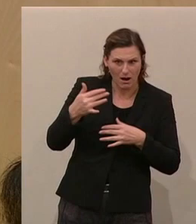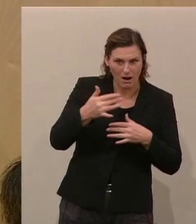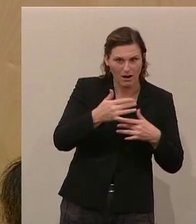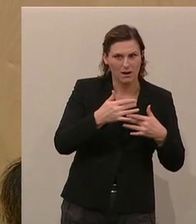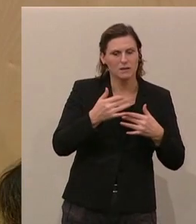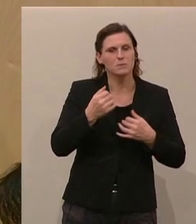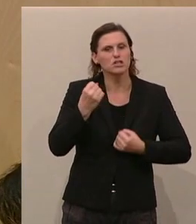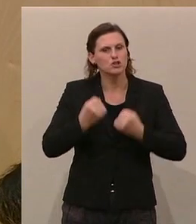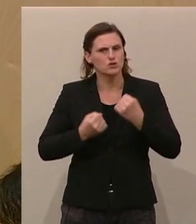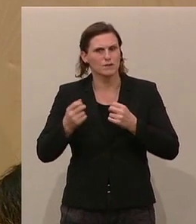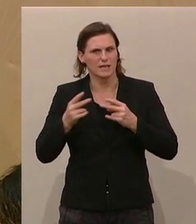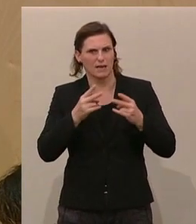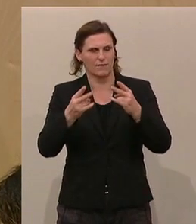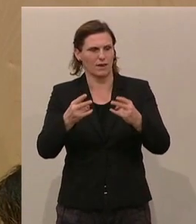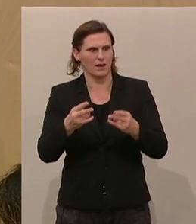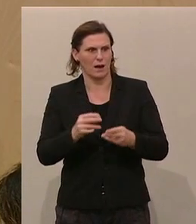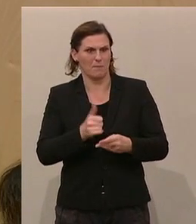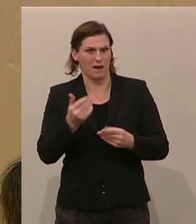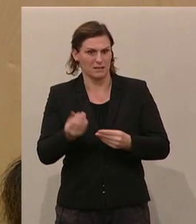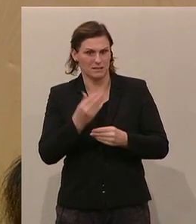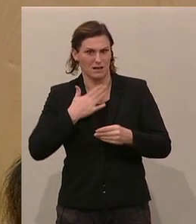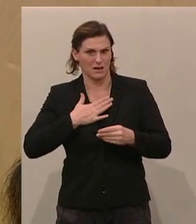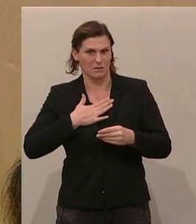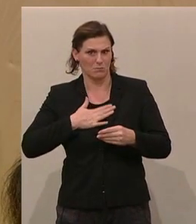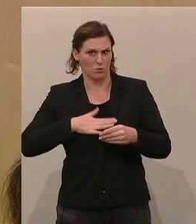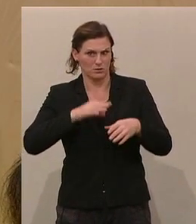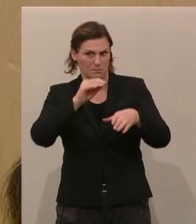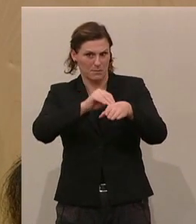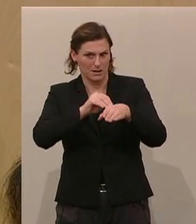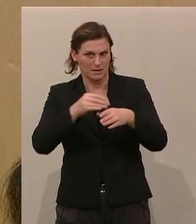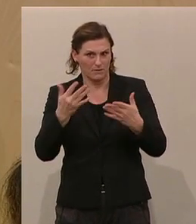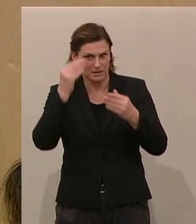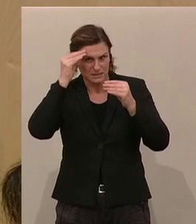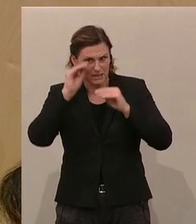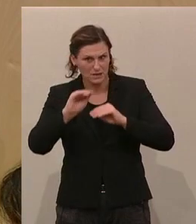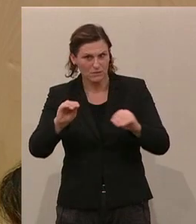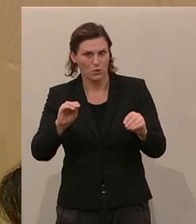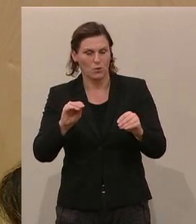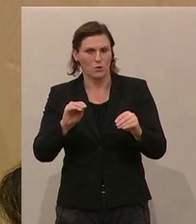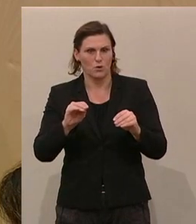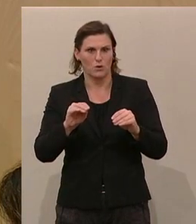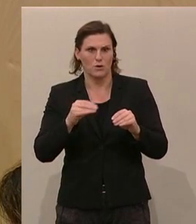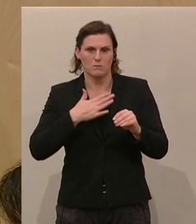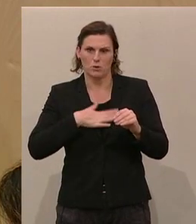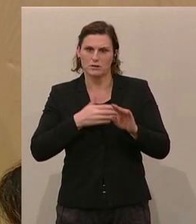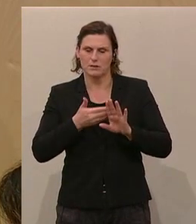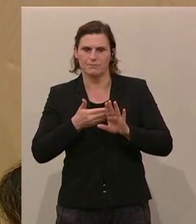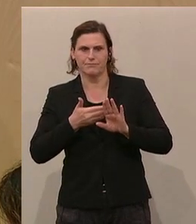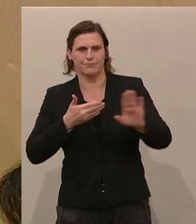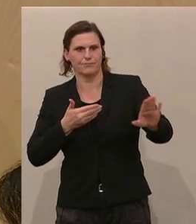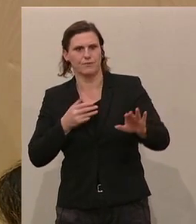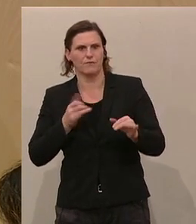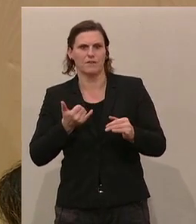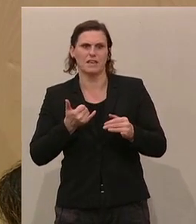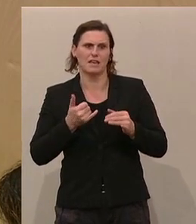schwieriger Weg werden. Eines kann ich natürlich schon sagen, das möchte ich auch festhalten, um da Abstand zu nehmen von eventuellem Lehrer-Bashing und